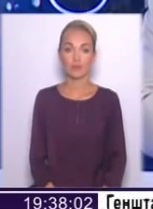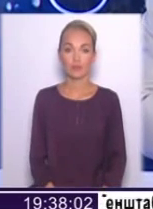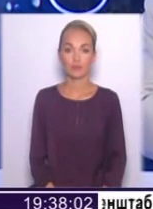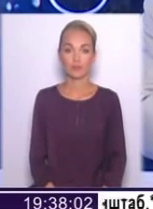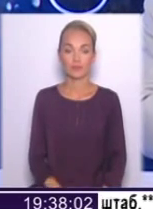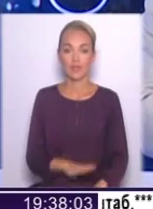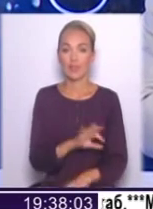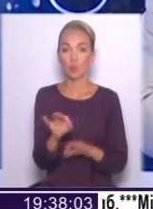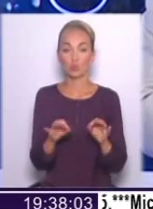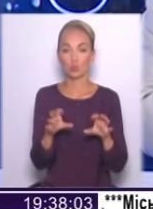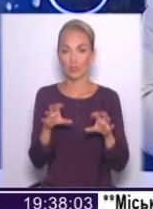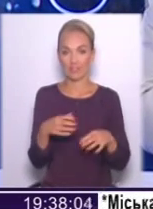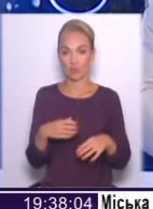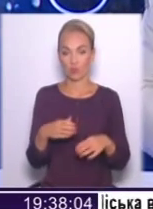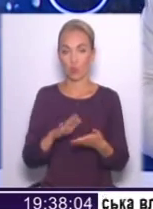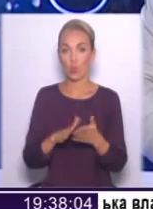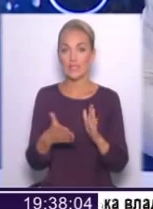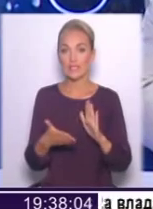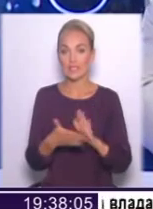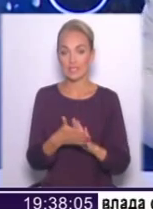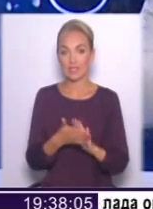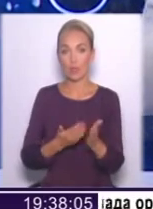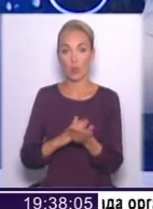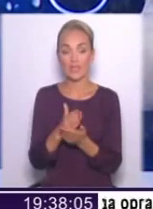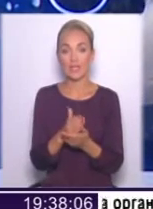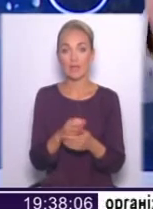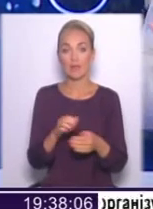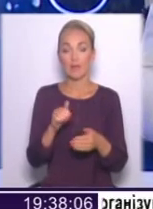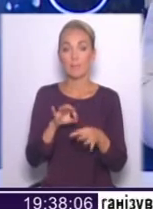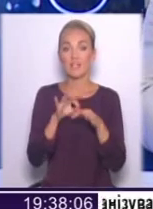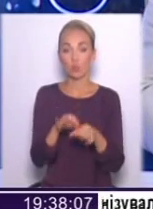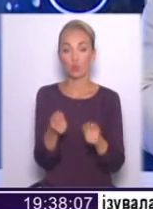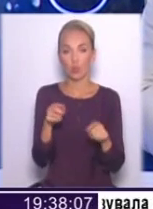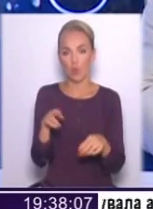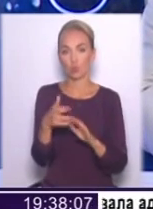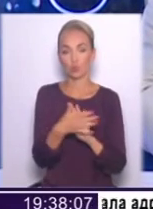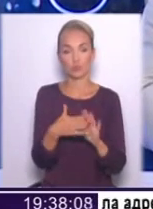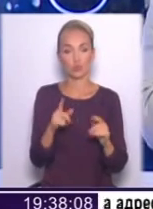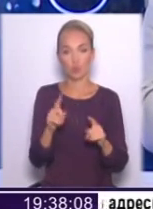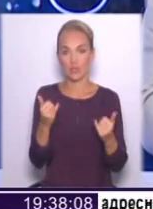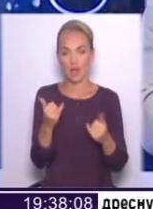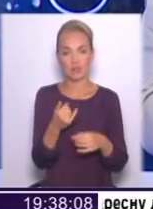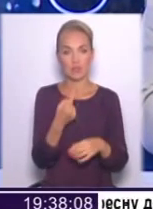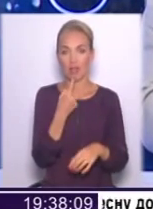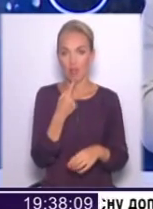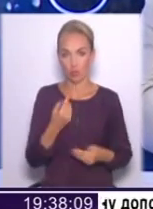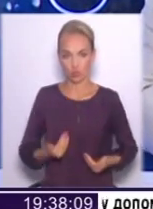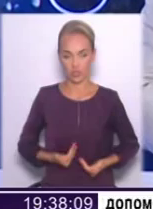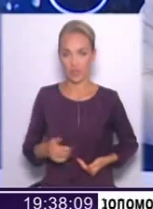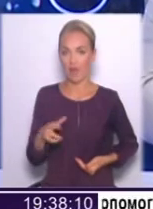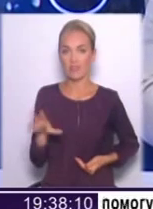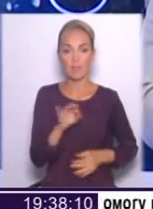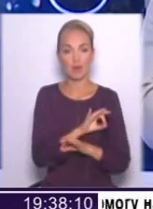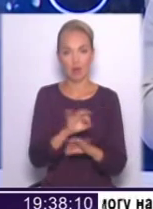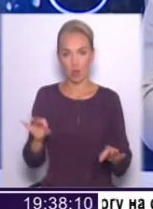неконструктивної позиції політиків, воно призводить до того, що от зараз ця жінка, я розумію, що дуже складна жити, я все прекрасно розумію, але